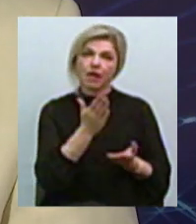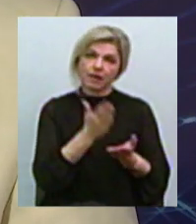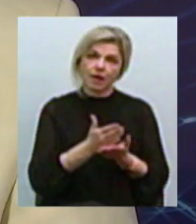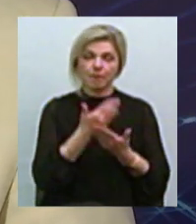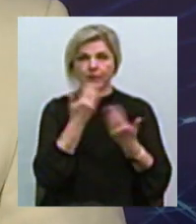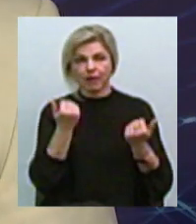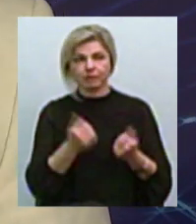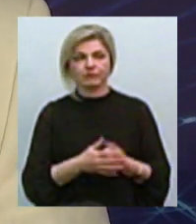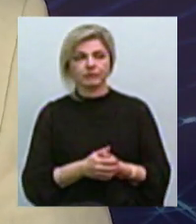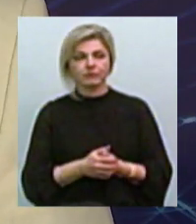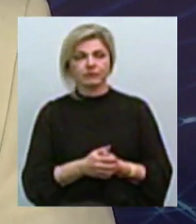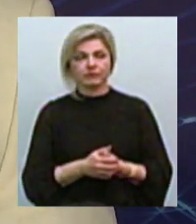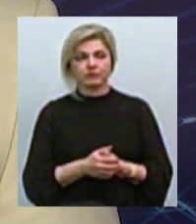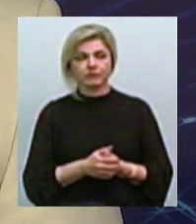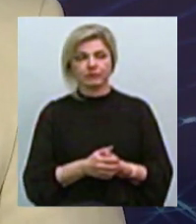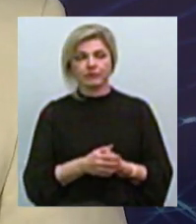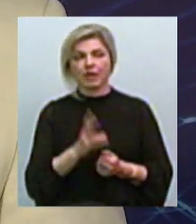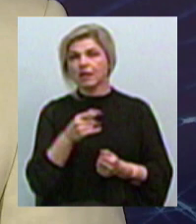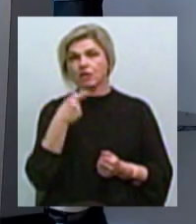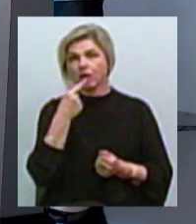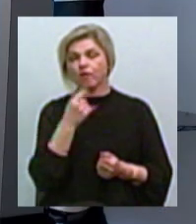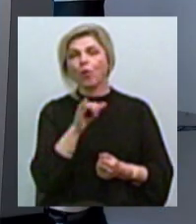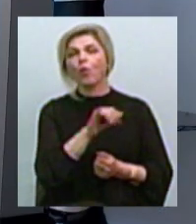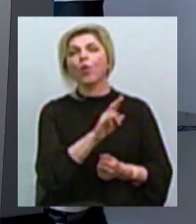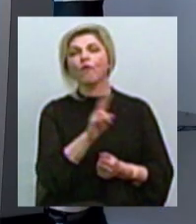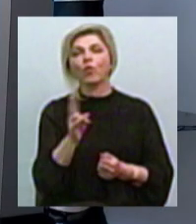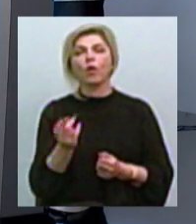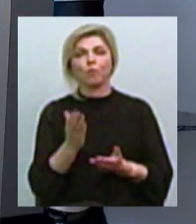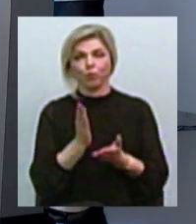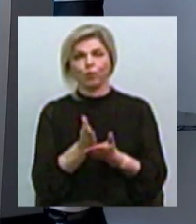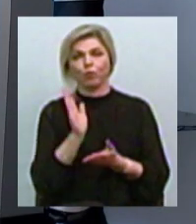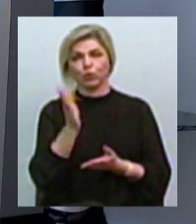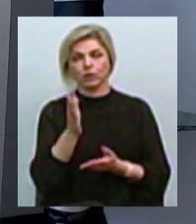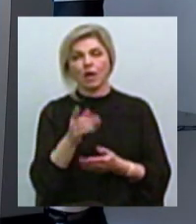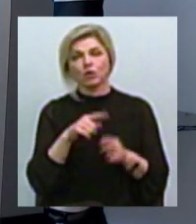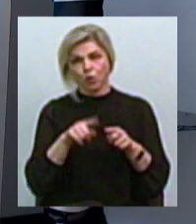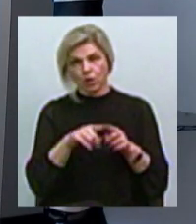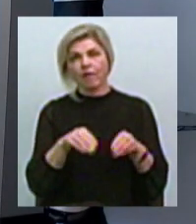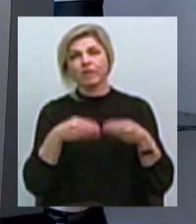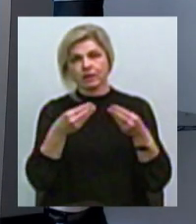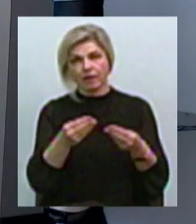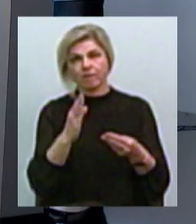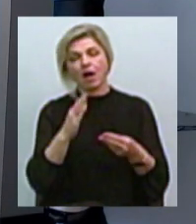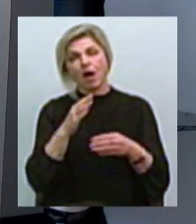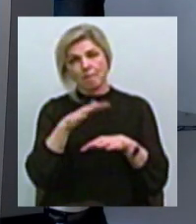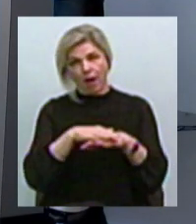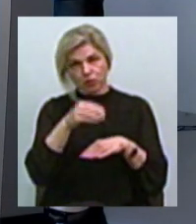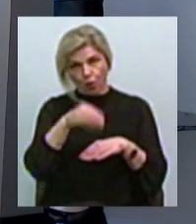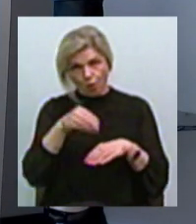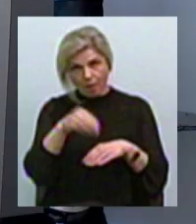сказали, коли з'являться? Не сказали, коли з'являться А скоріше вони будуть видаватися в банках, чи з'являться в банкоматах? В